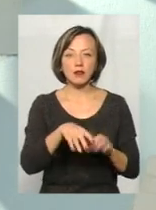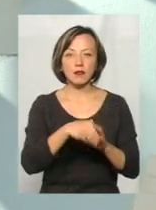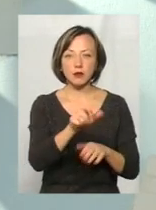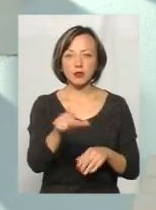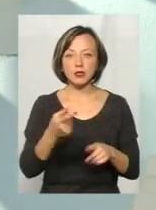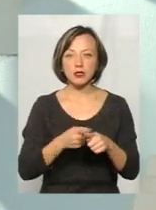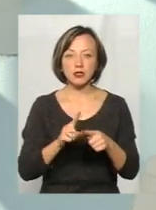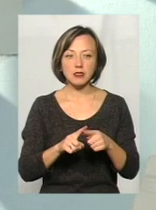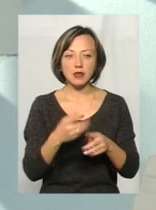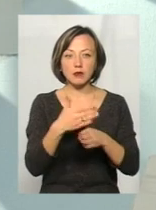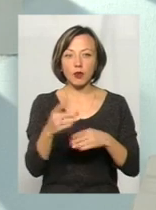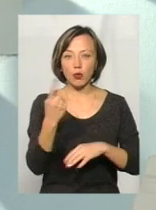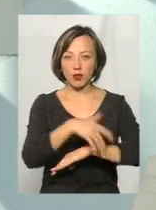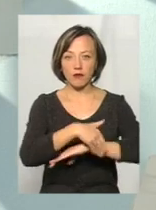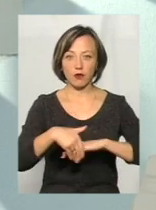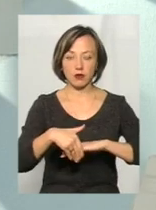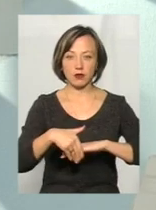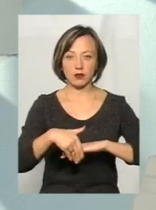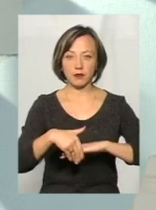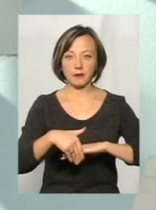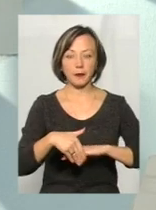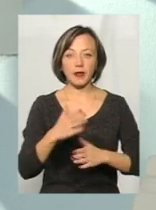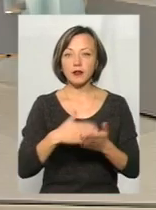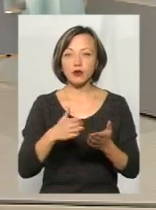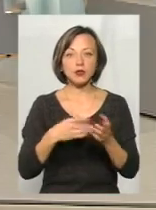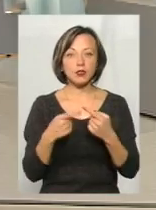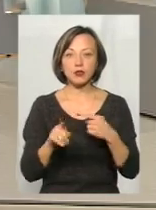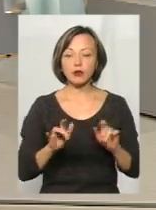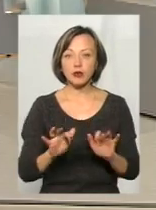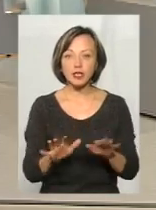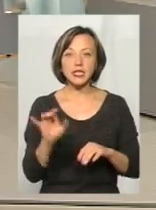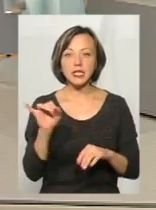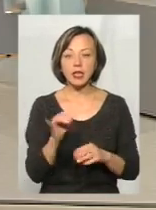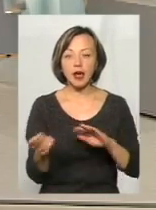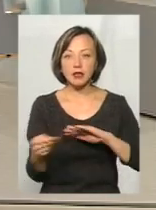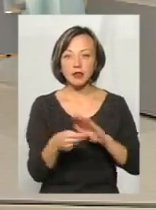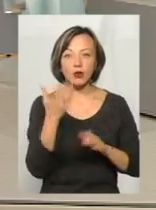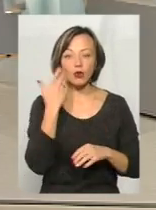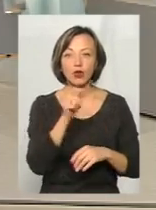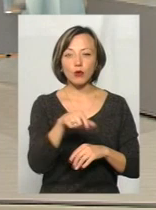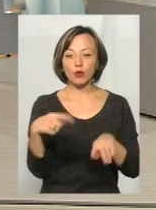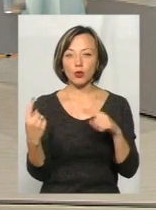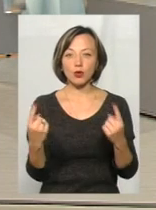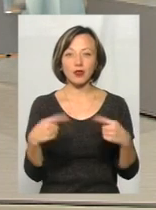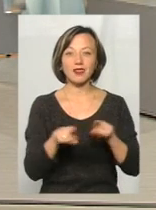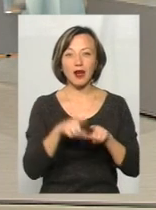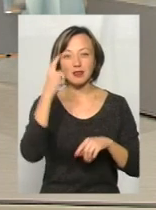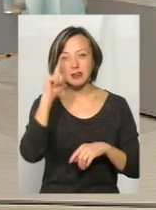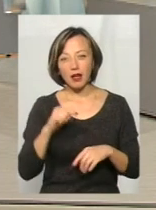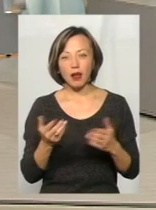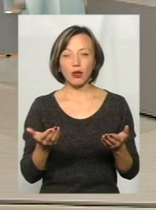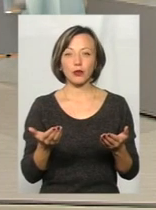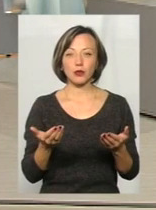Це шматок одної вулиці, так? Тобто, зовсім інші тоді процеси і агітаційні, коли люди один одно і так знають, ну,